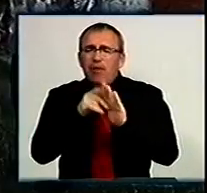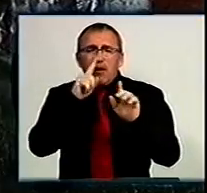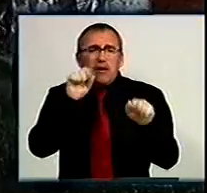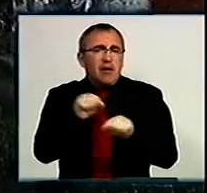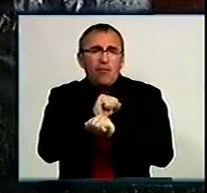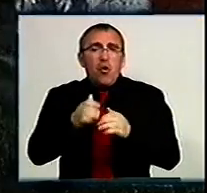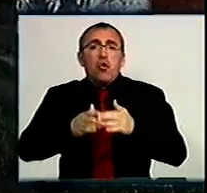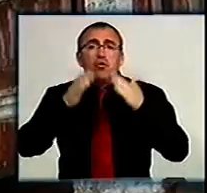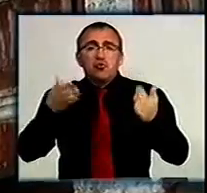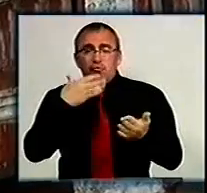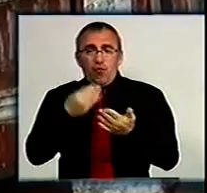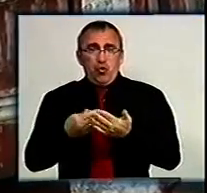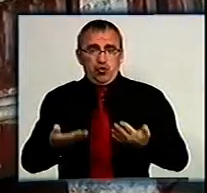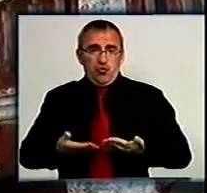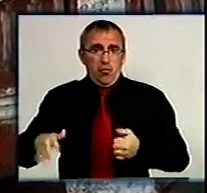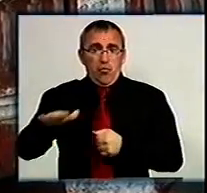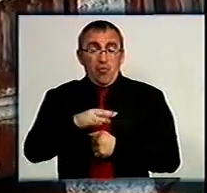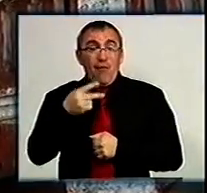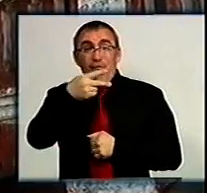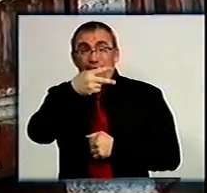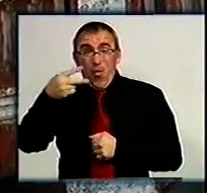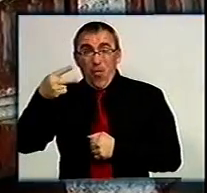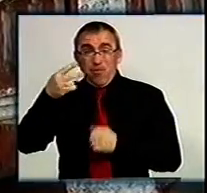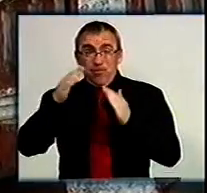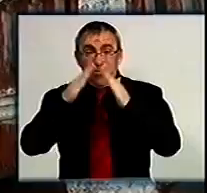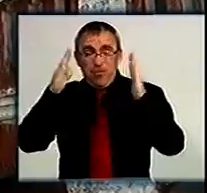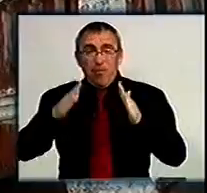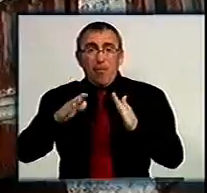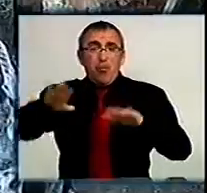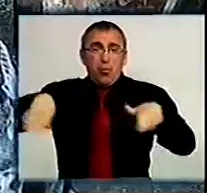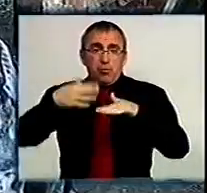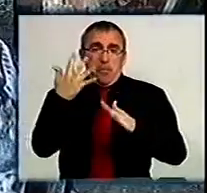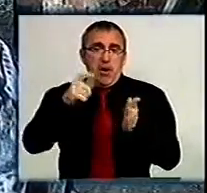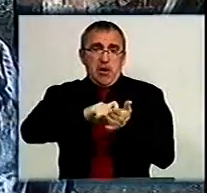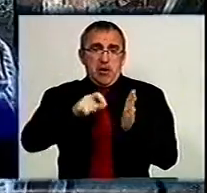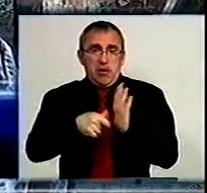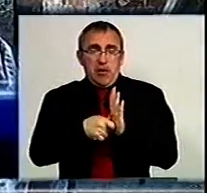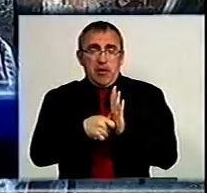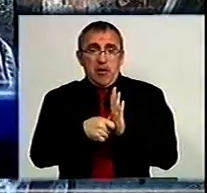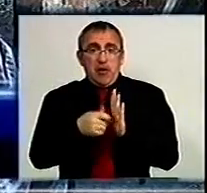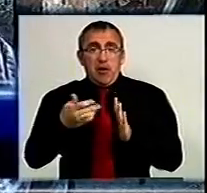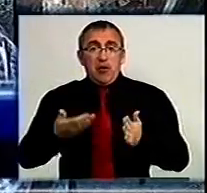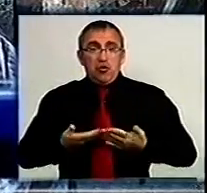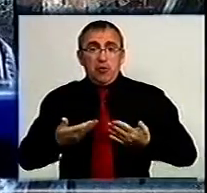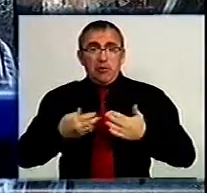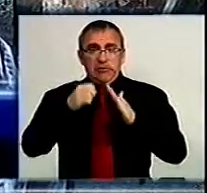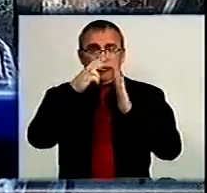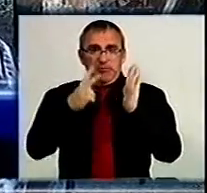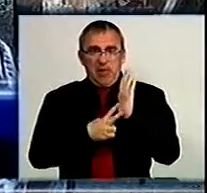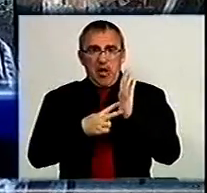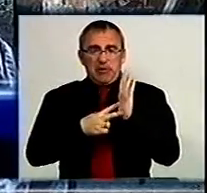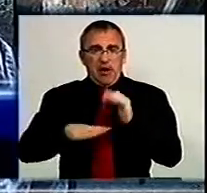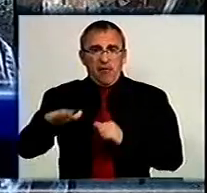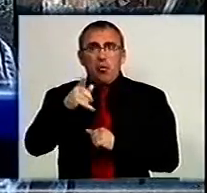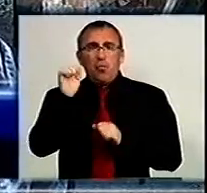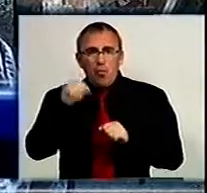розширити свою житлову площу, хоча в двоповерховому будинку пустує п'ять кімнат. Три чоловіка живе, а живе в 17 квадратах. Як